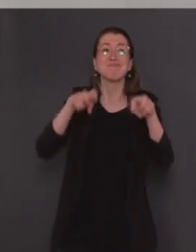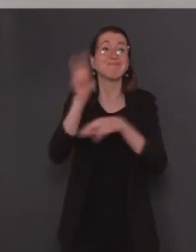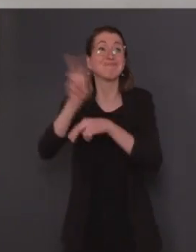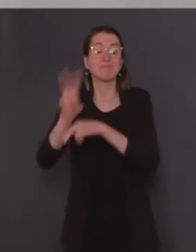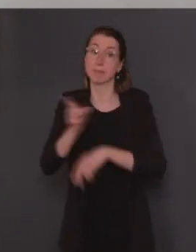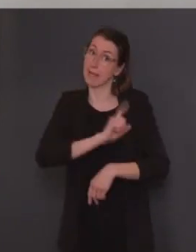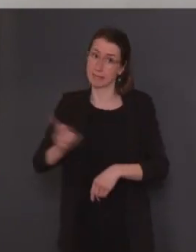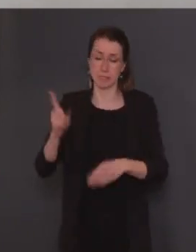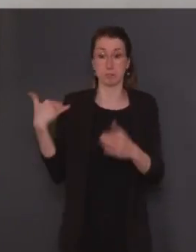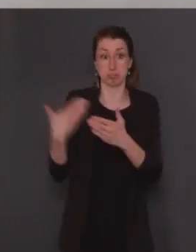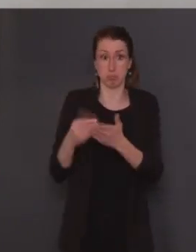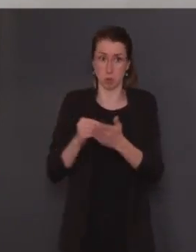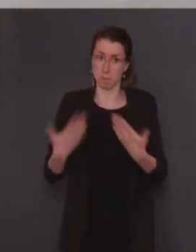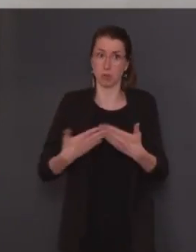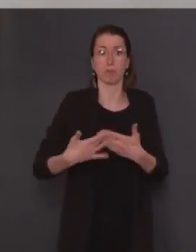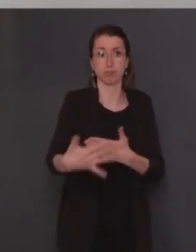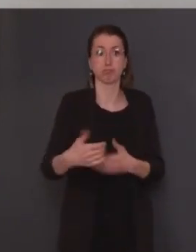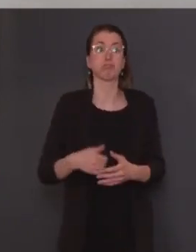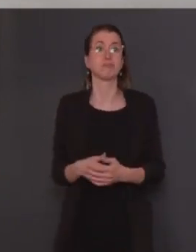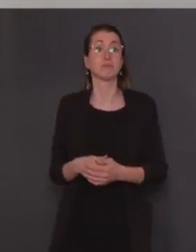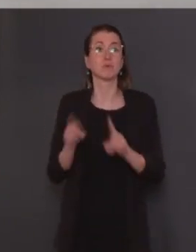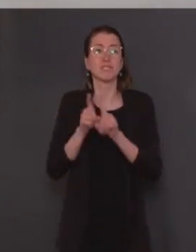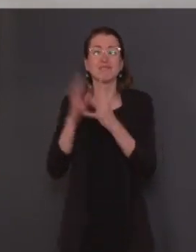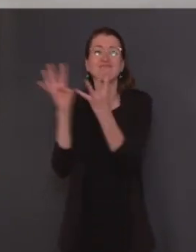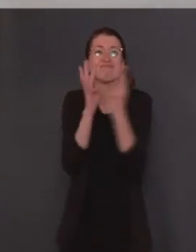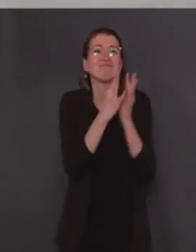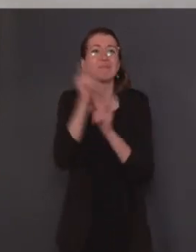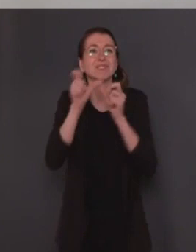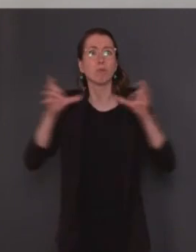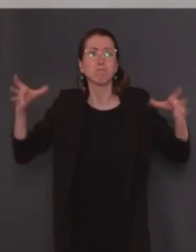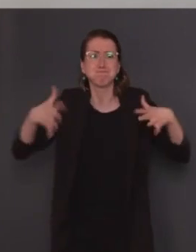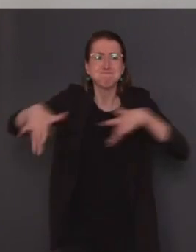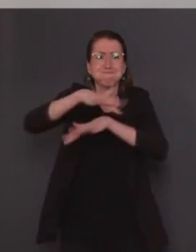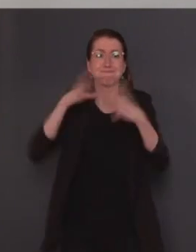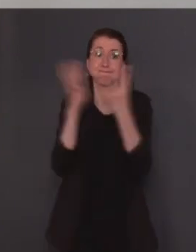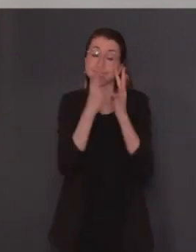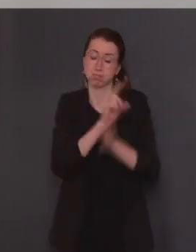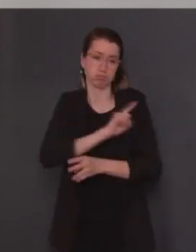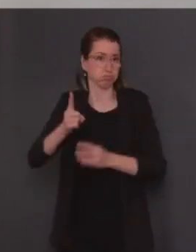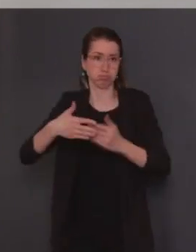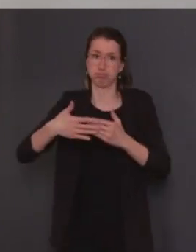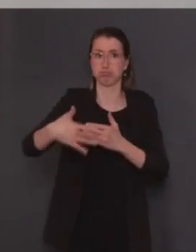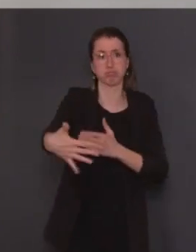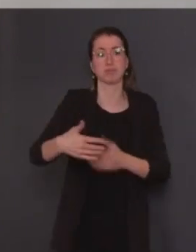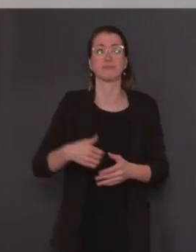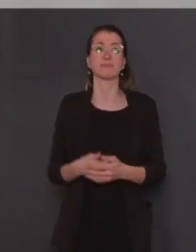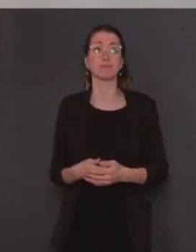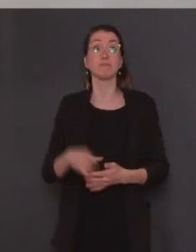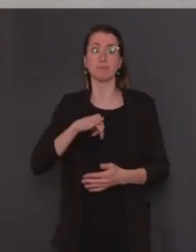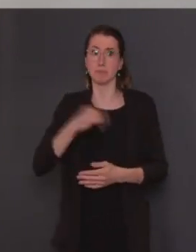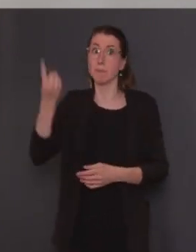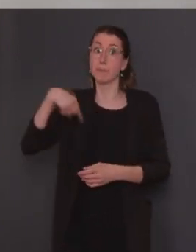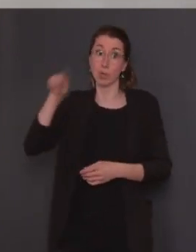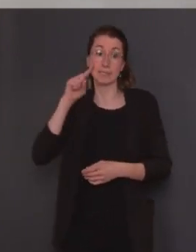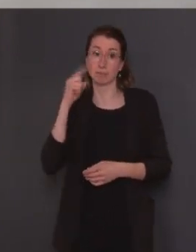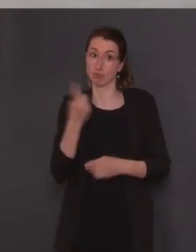restent également interdits. Les autorités locales veilleront à l'application stricte des distances de sécurité